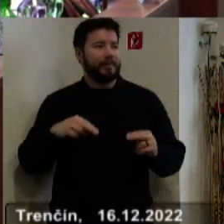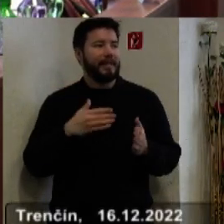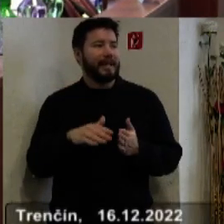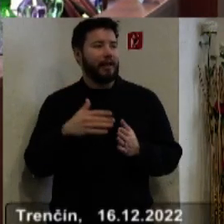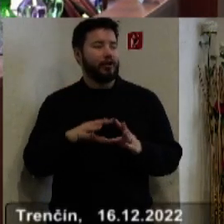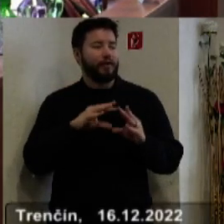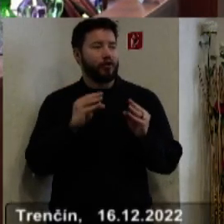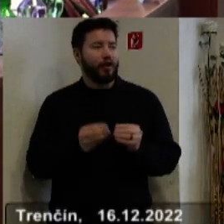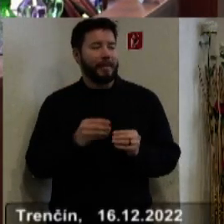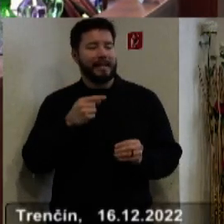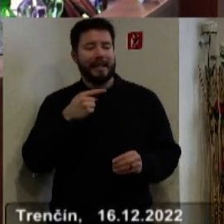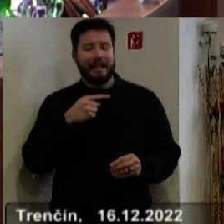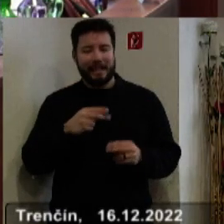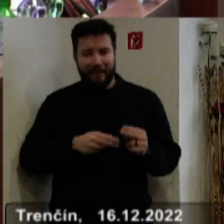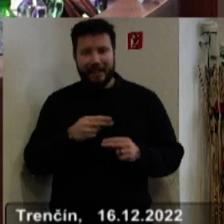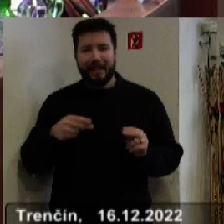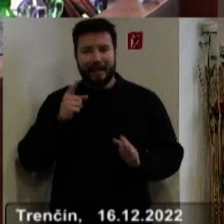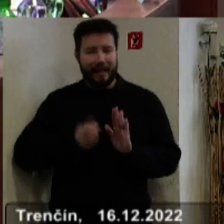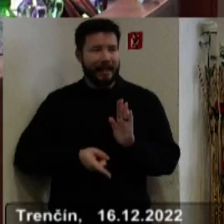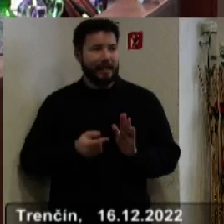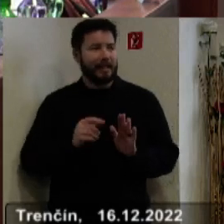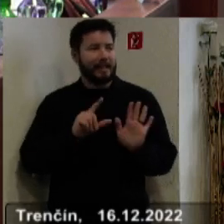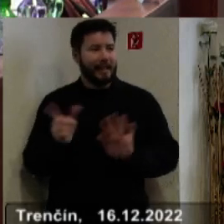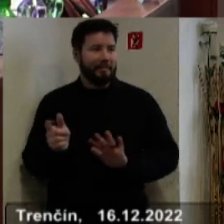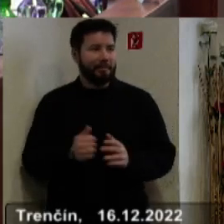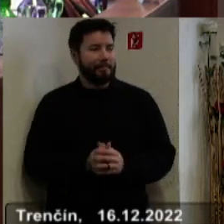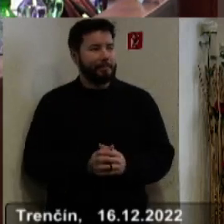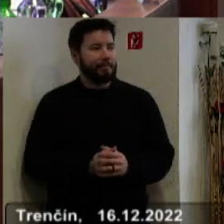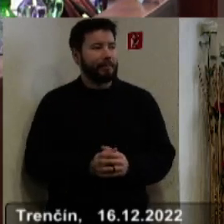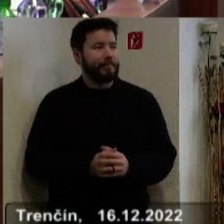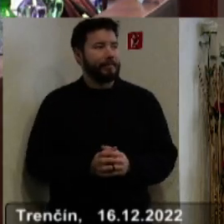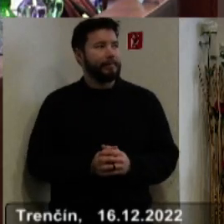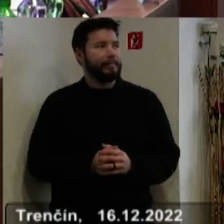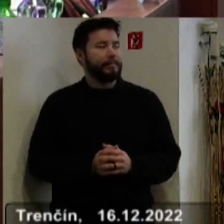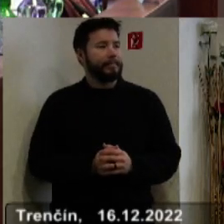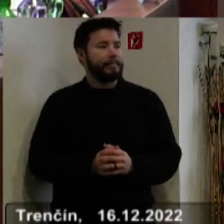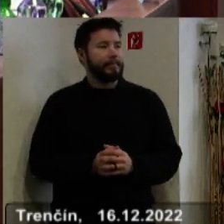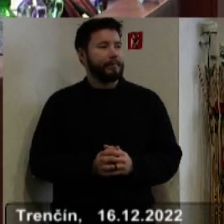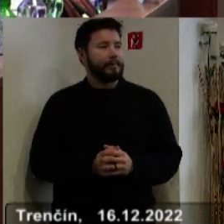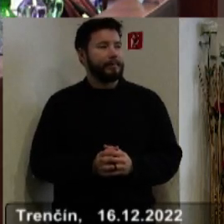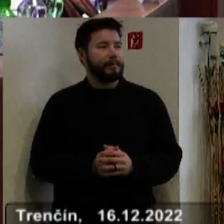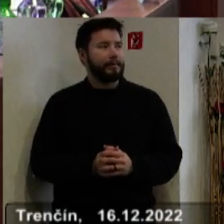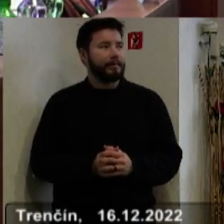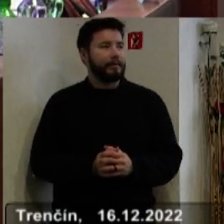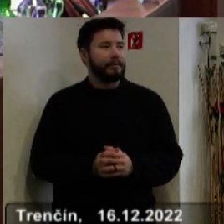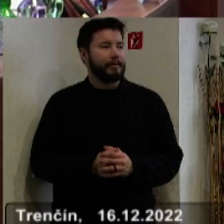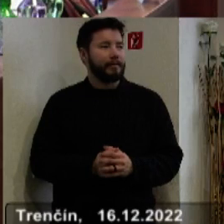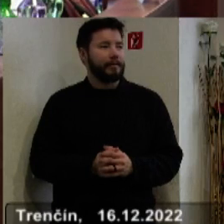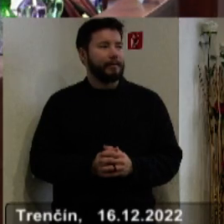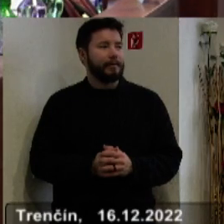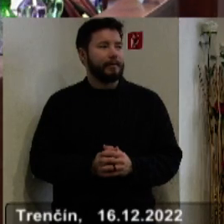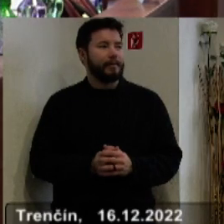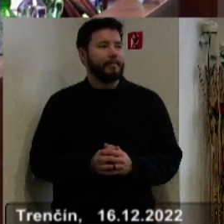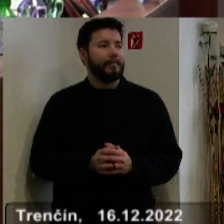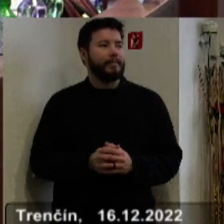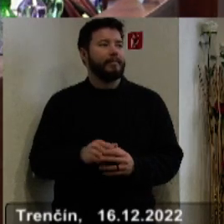Všeobecné školske záväzné nariadenie v bode číslo 7. Nech sa páči. Jedná sa určenie výšky mesečného príspevku